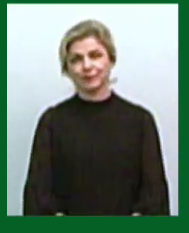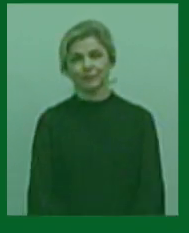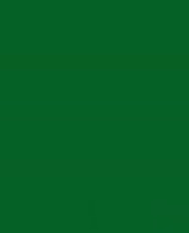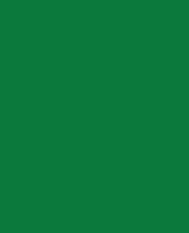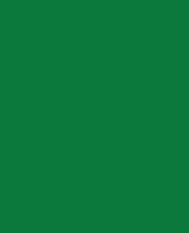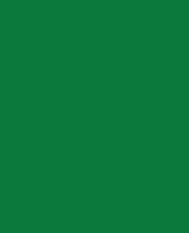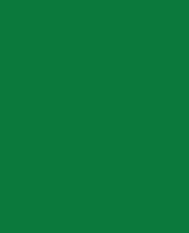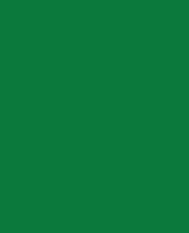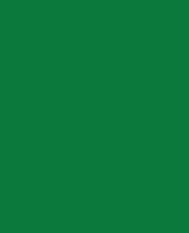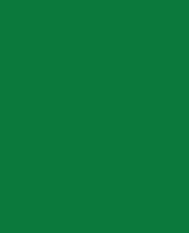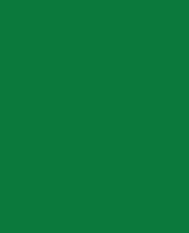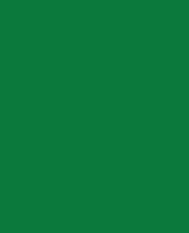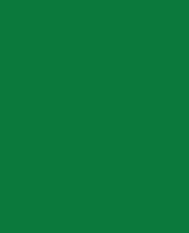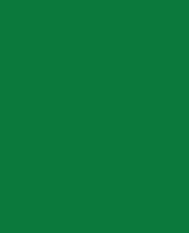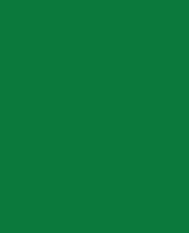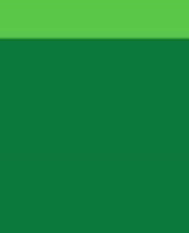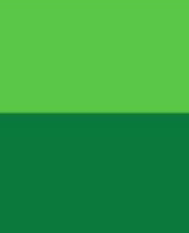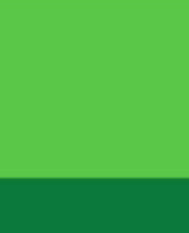Дякую